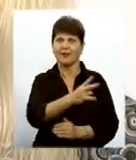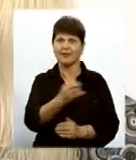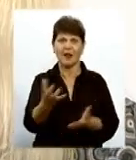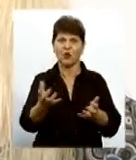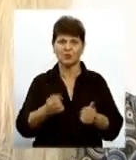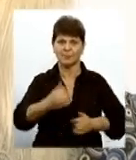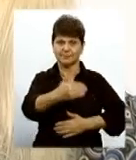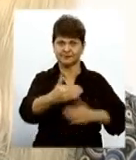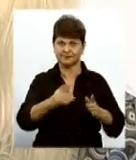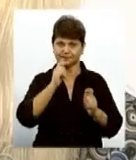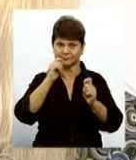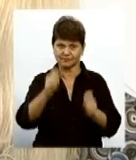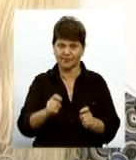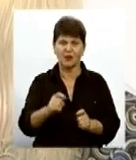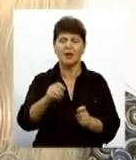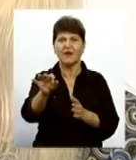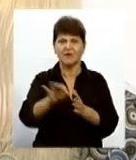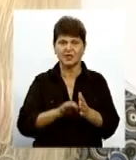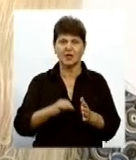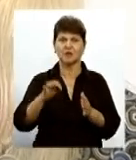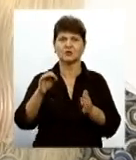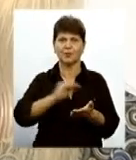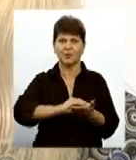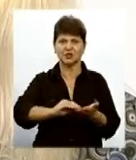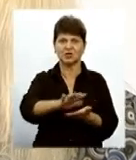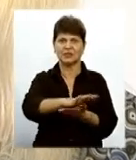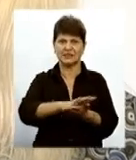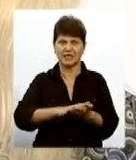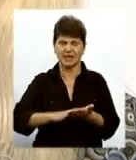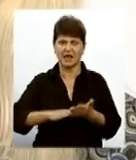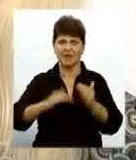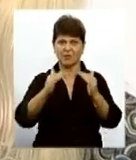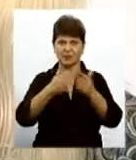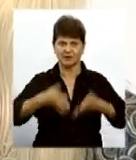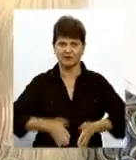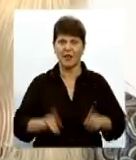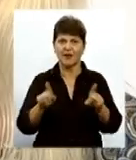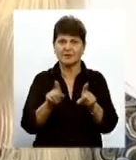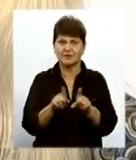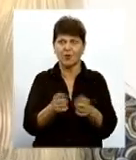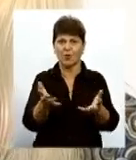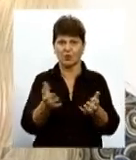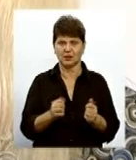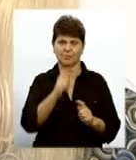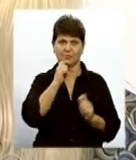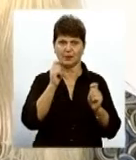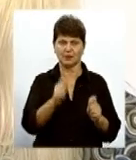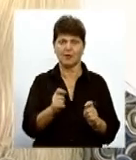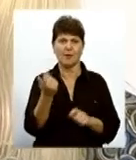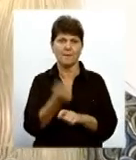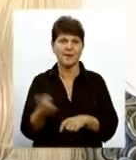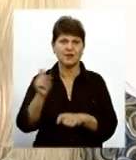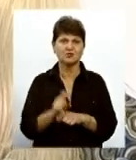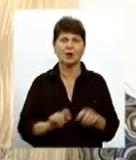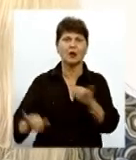пакунка Там одразу в пологовому будинку пишеться заява про отримання такого пакуночка Більше